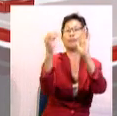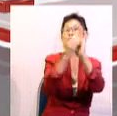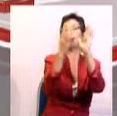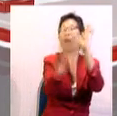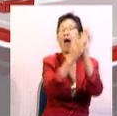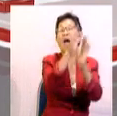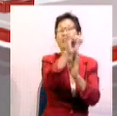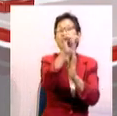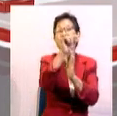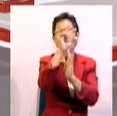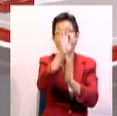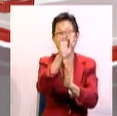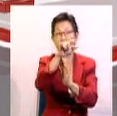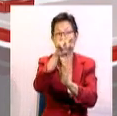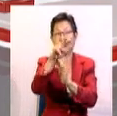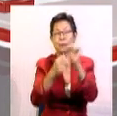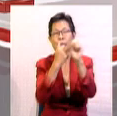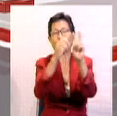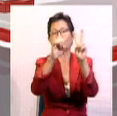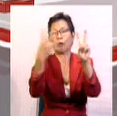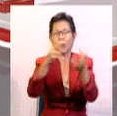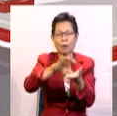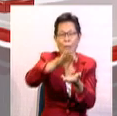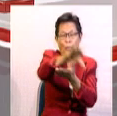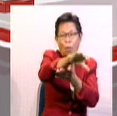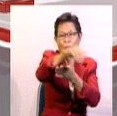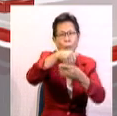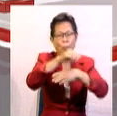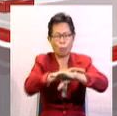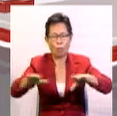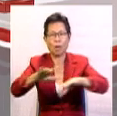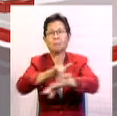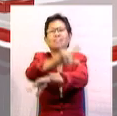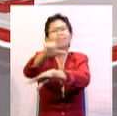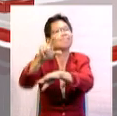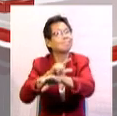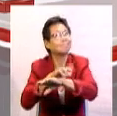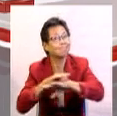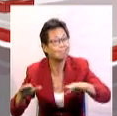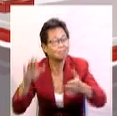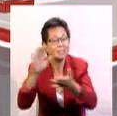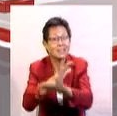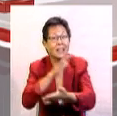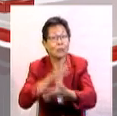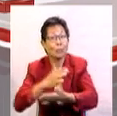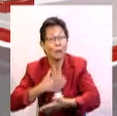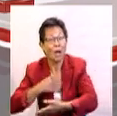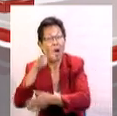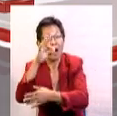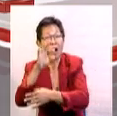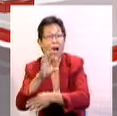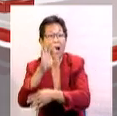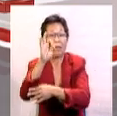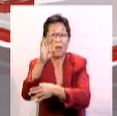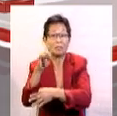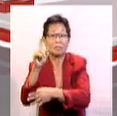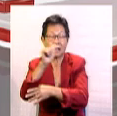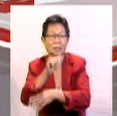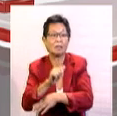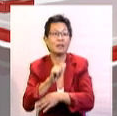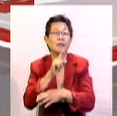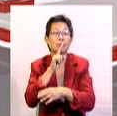FGV pada 2012 dan melabur dalam sektor bukan perladangan. Menurut kertas putih Felda, Integrity dan